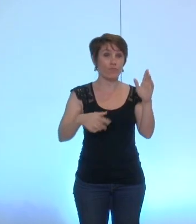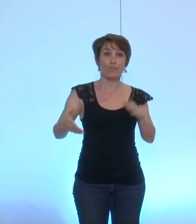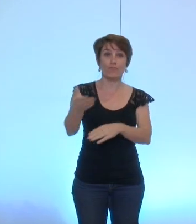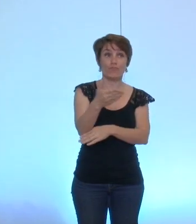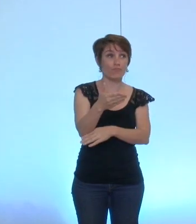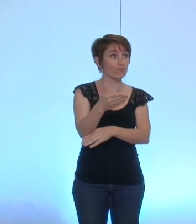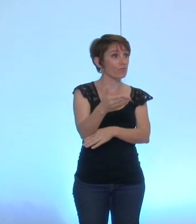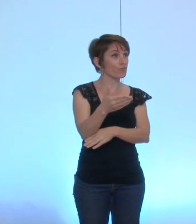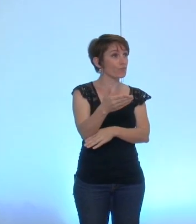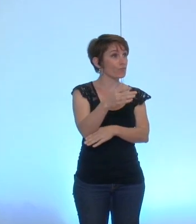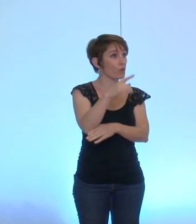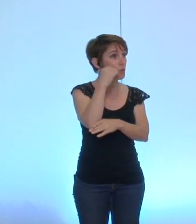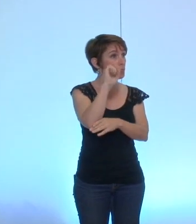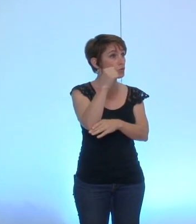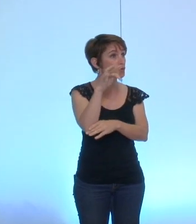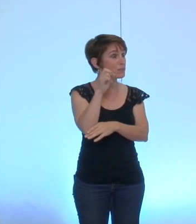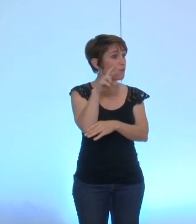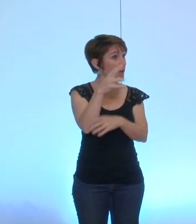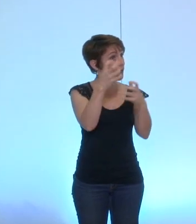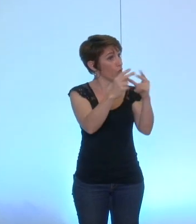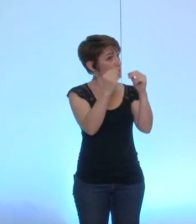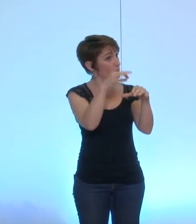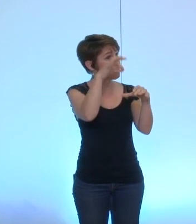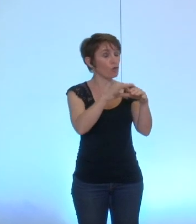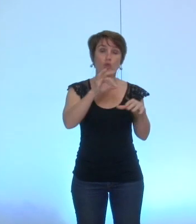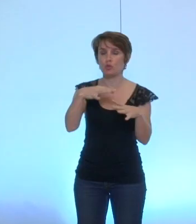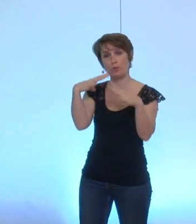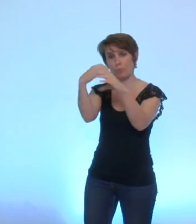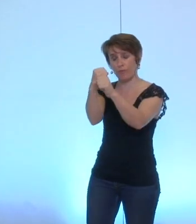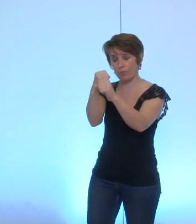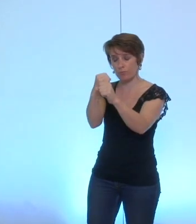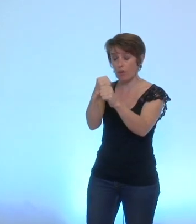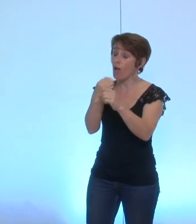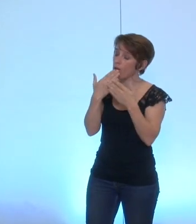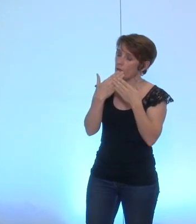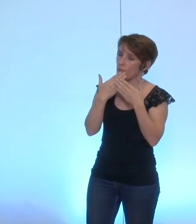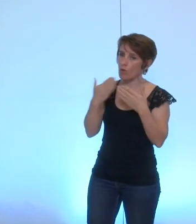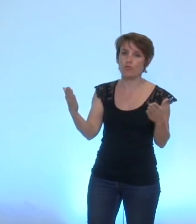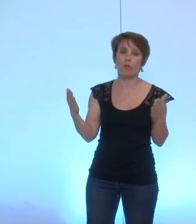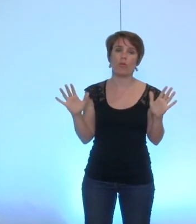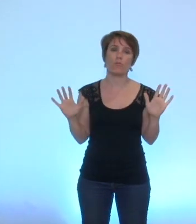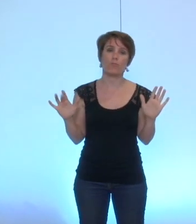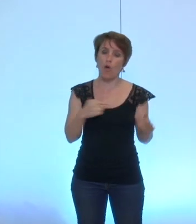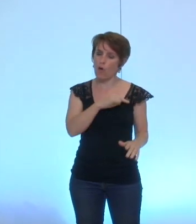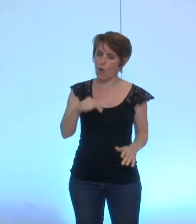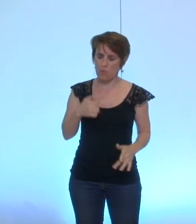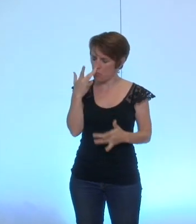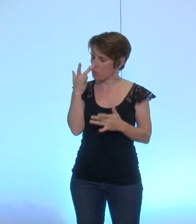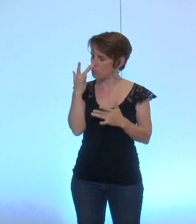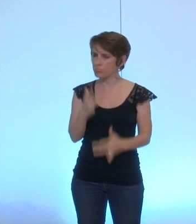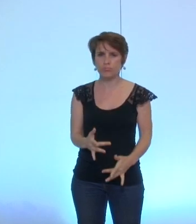monsieur Safar vous voulez une explication de vote très brève sincèrement nous sommes déçus